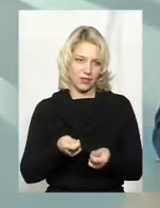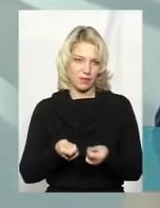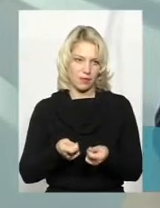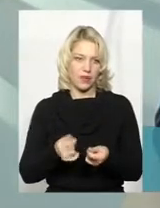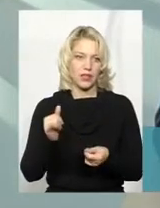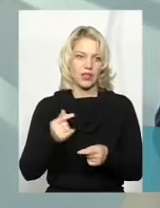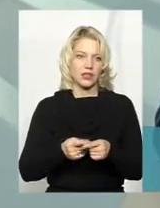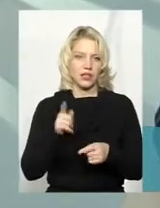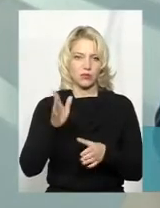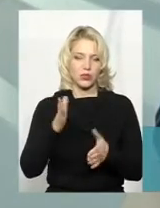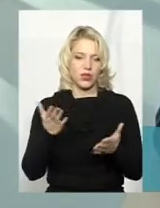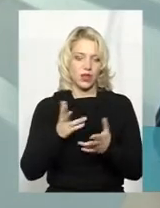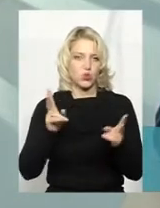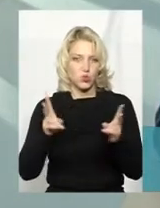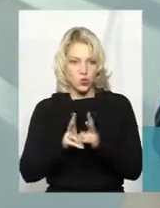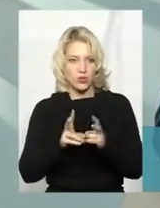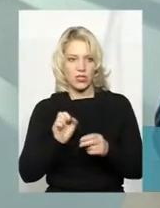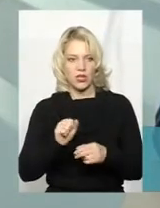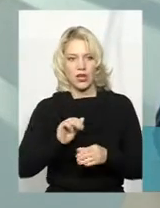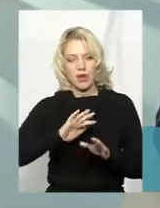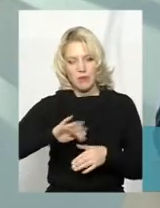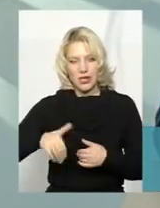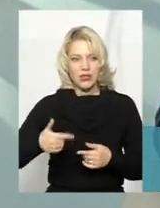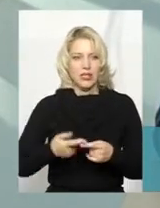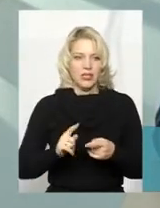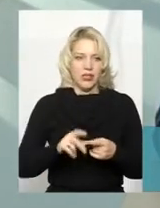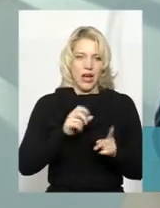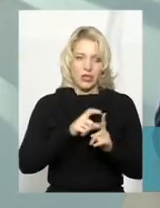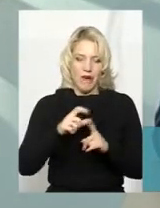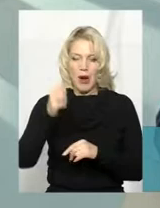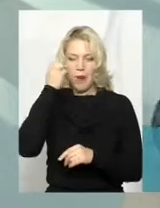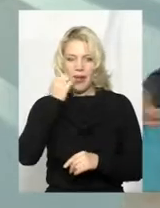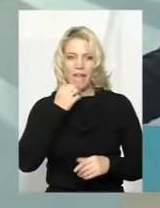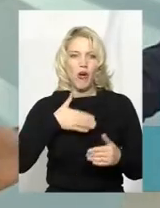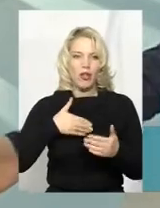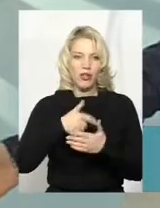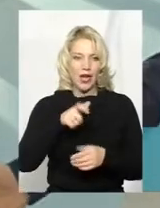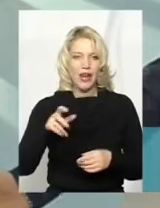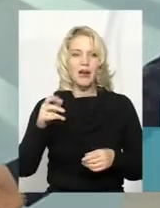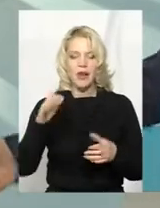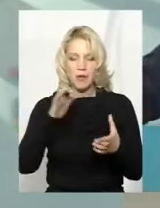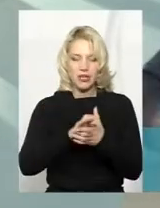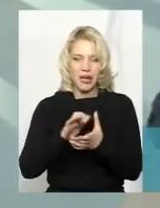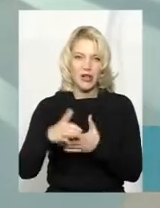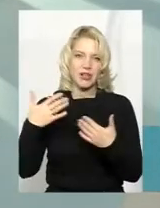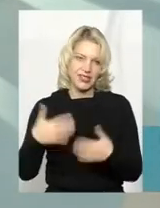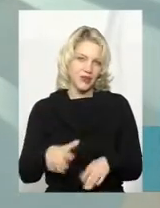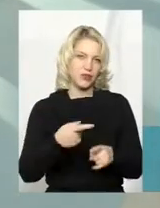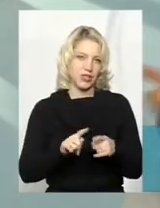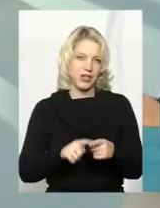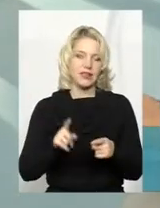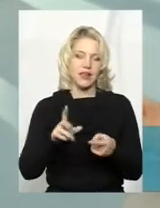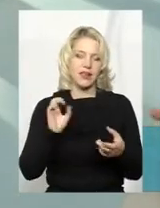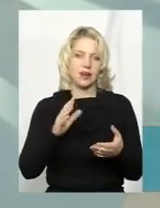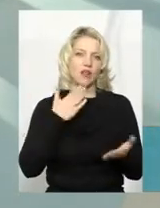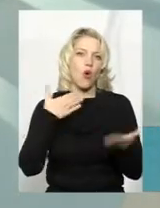Я думаю, що там буде якась певна зустріч, навіть після, просто навіть на словах подякувати волонтерам, тобто, ти вже познайомишся з мовою. Це вже налагодження